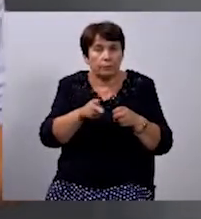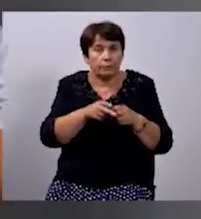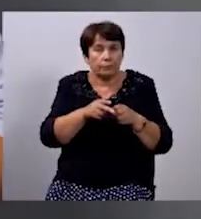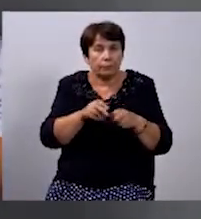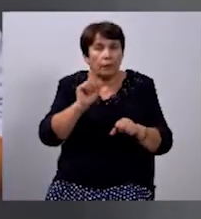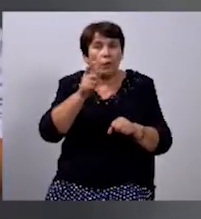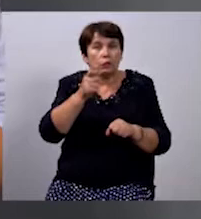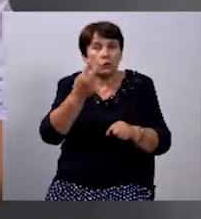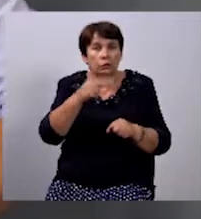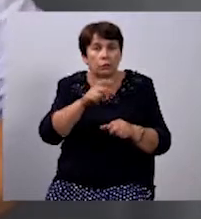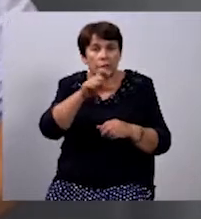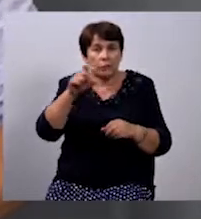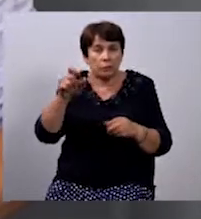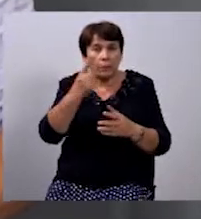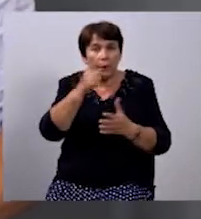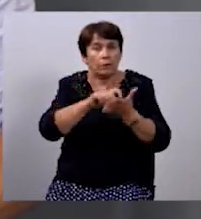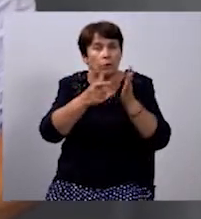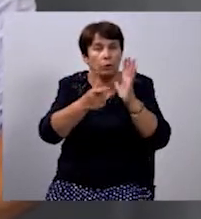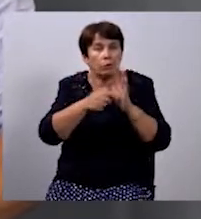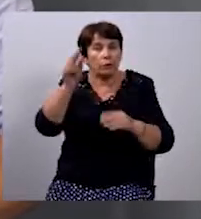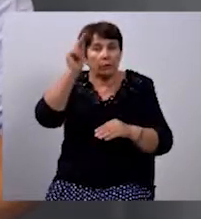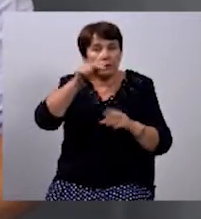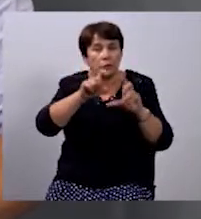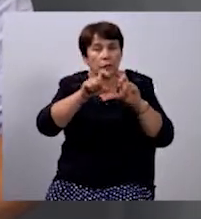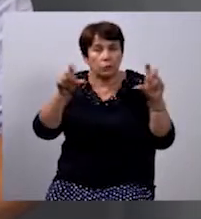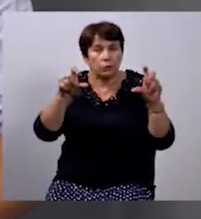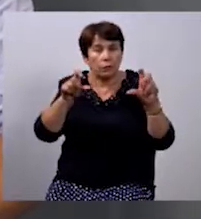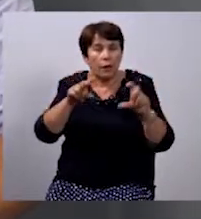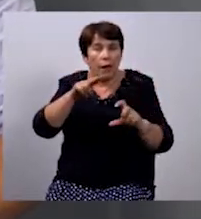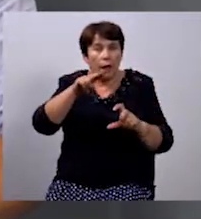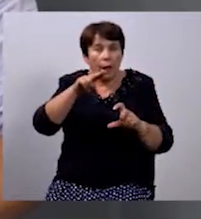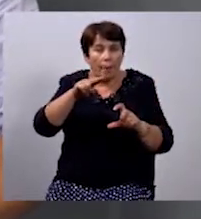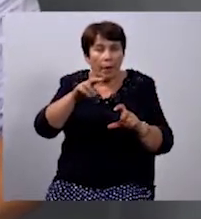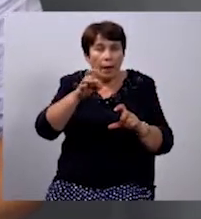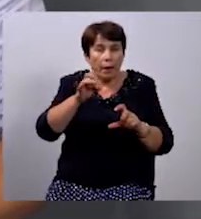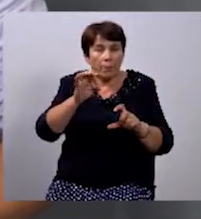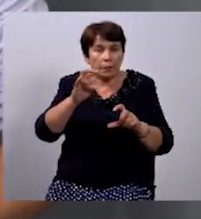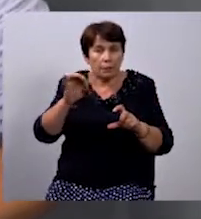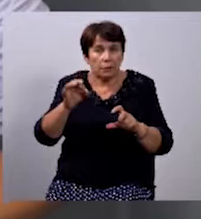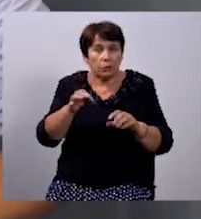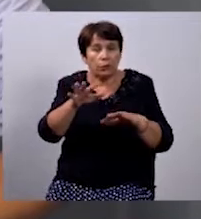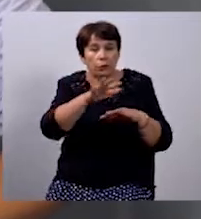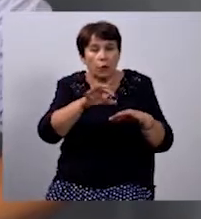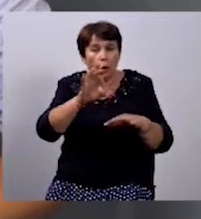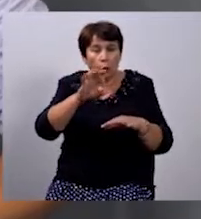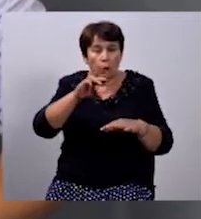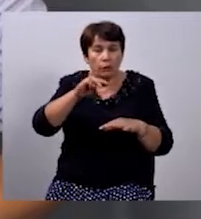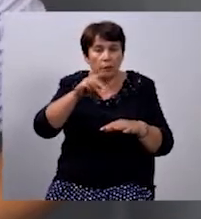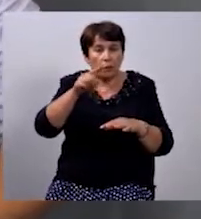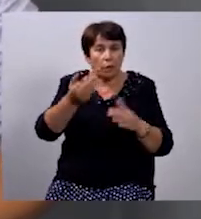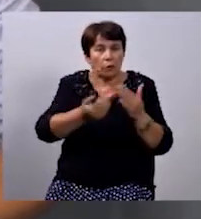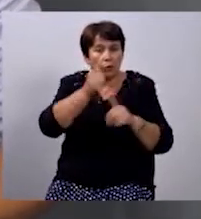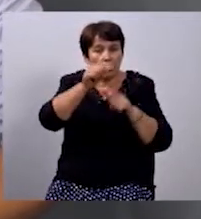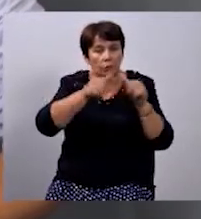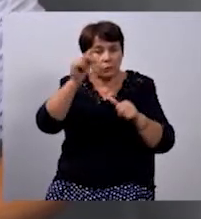120 першокласників навчатимуться у школах Перереслянської об'єднаної територіальної громади нового навчального